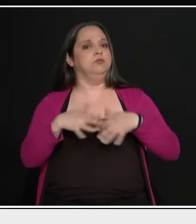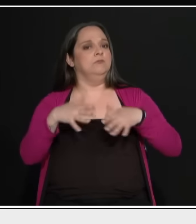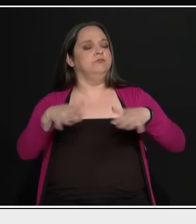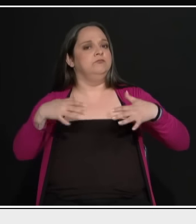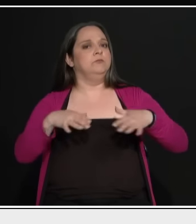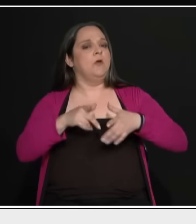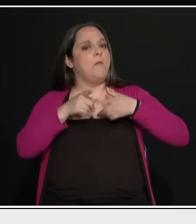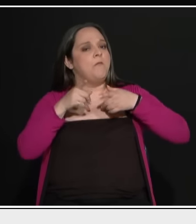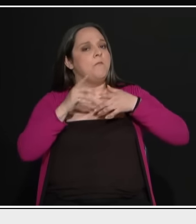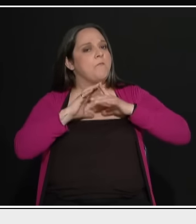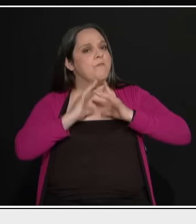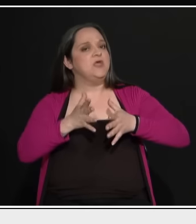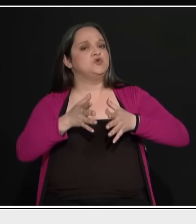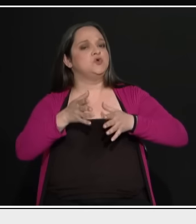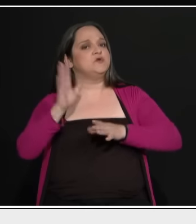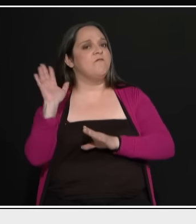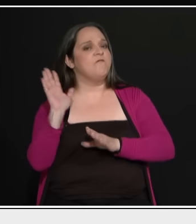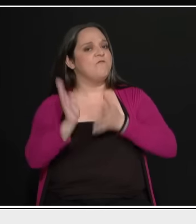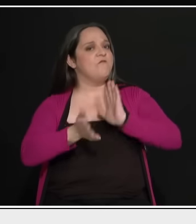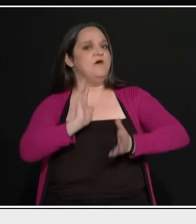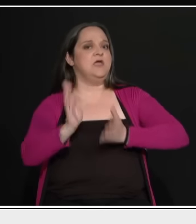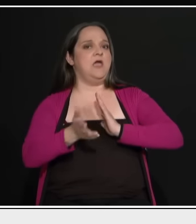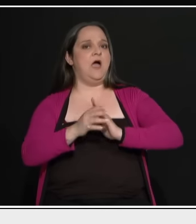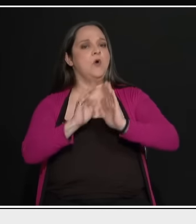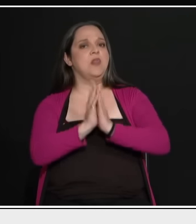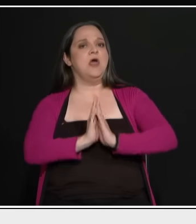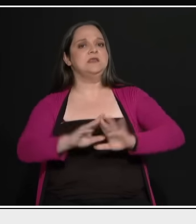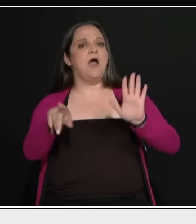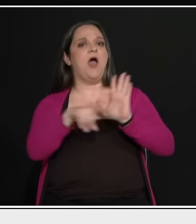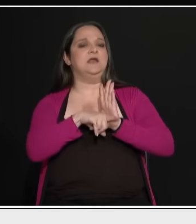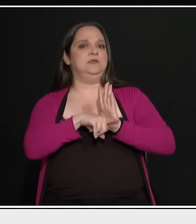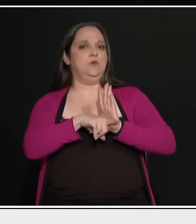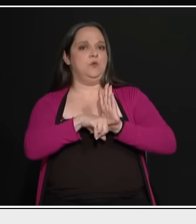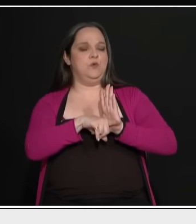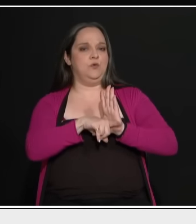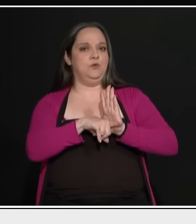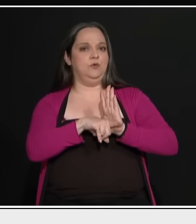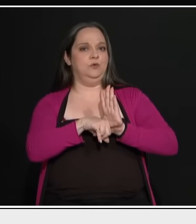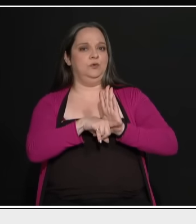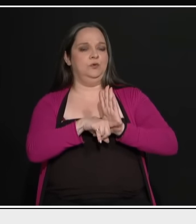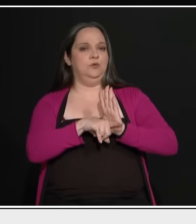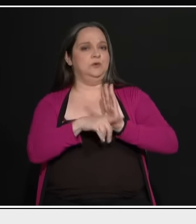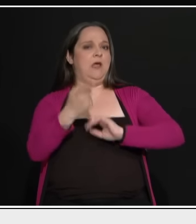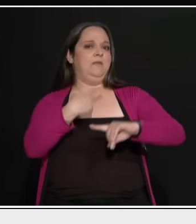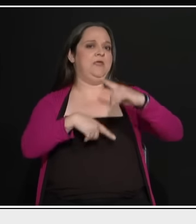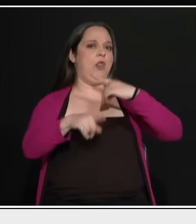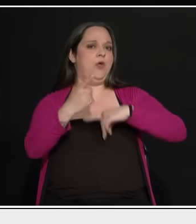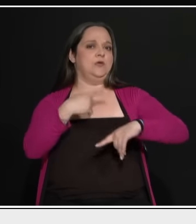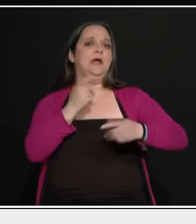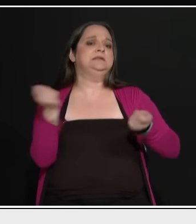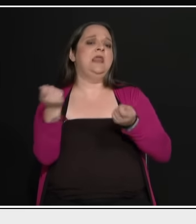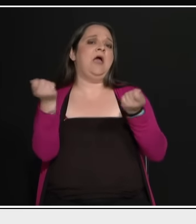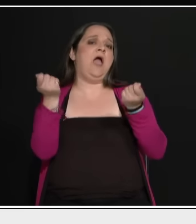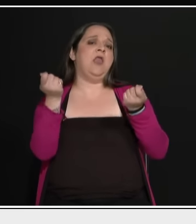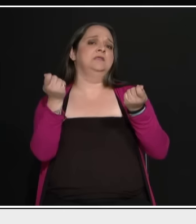που έχουν ένα αρνητικό πρόσημο πίσω από το επιχείρημα ότι έχει τι να κάνει και ο